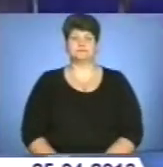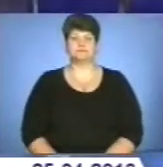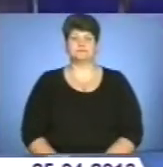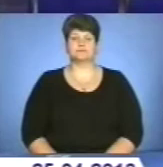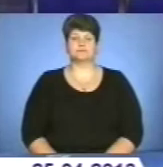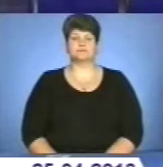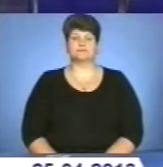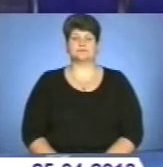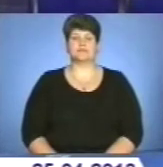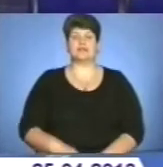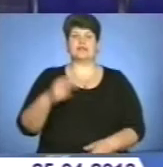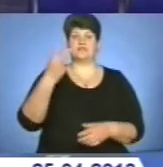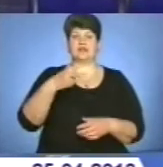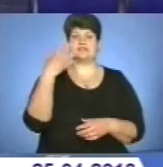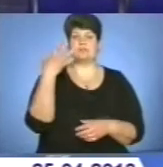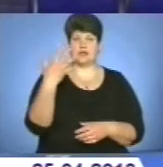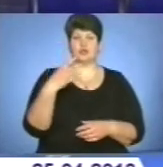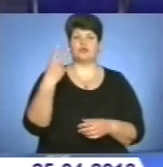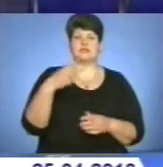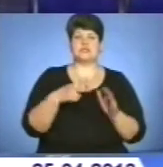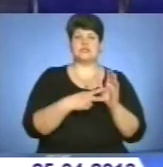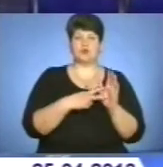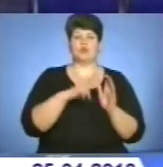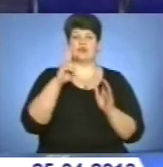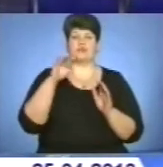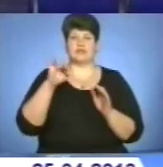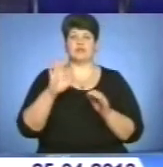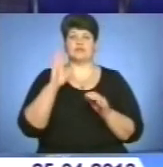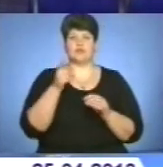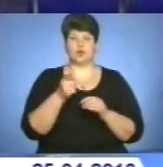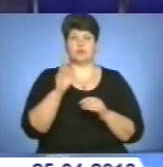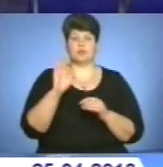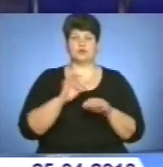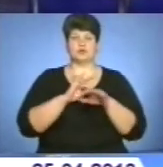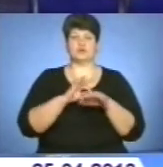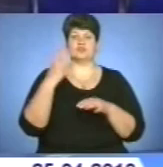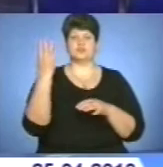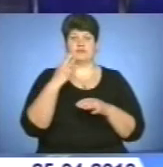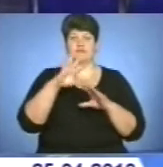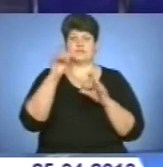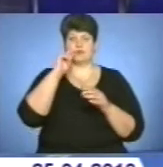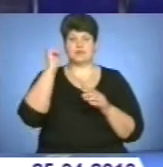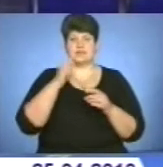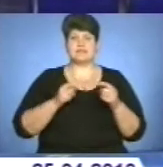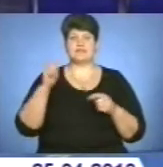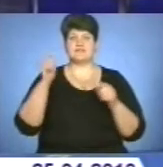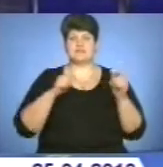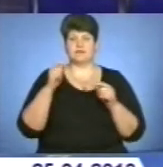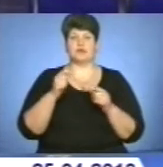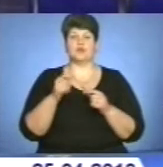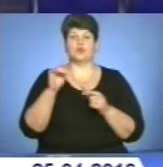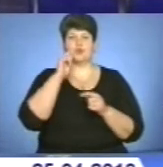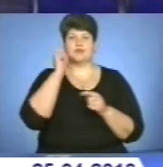З 25 по 27 квітня у Тернополі триває четвертий всеукраїнський фестиваль української книжки